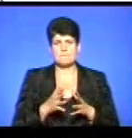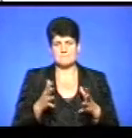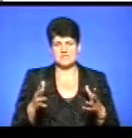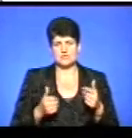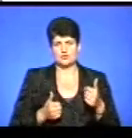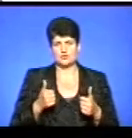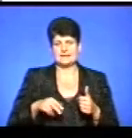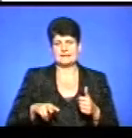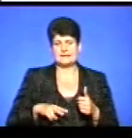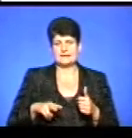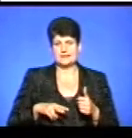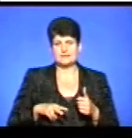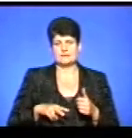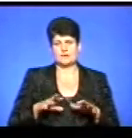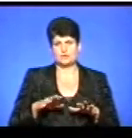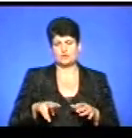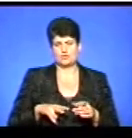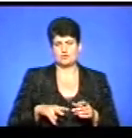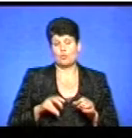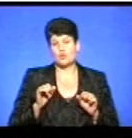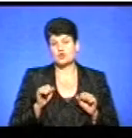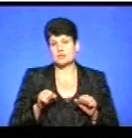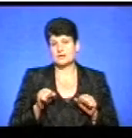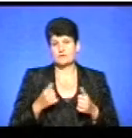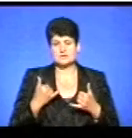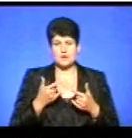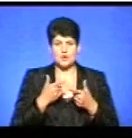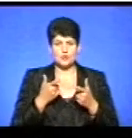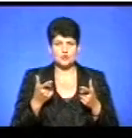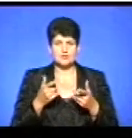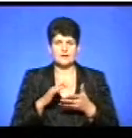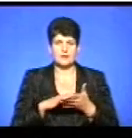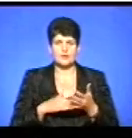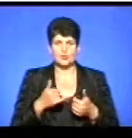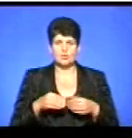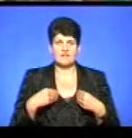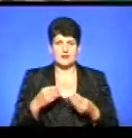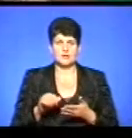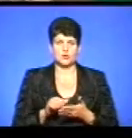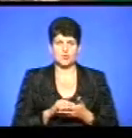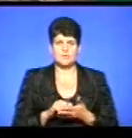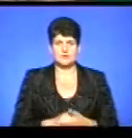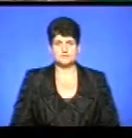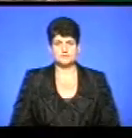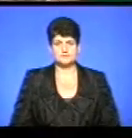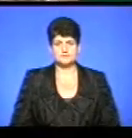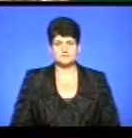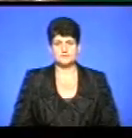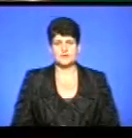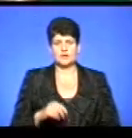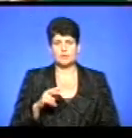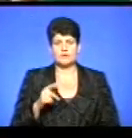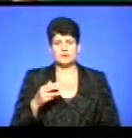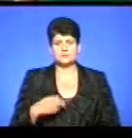на претендентів на посаду директорів. Тому, можливо, зараз оголошені далі конкурси. Подавайте документи. Любов